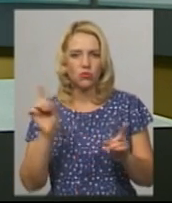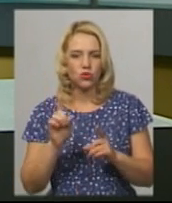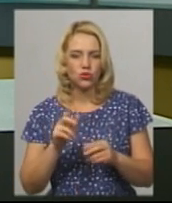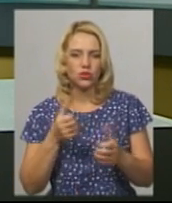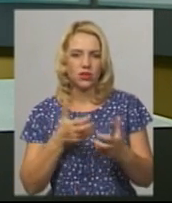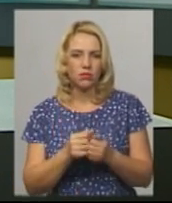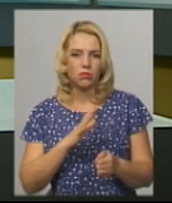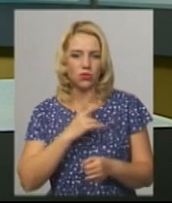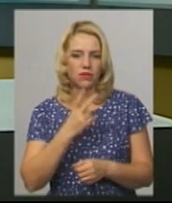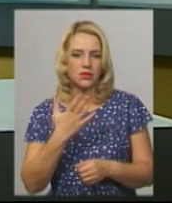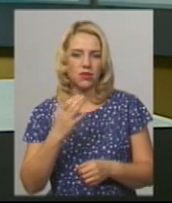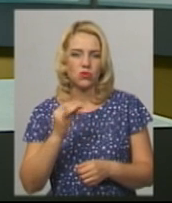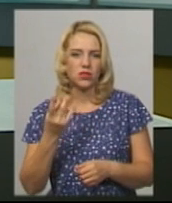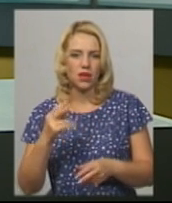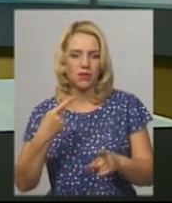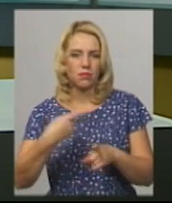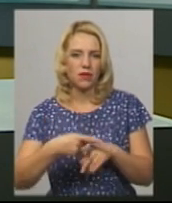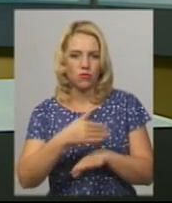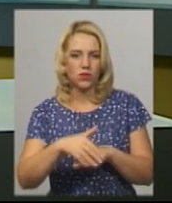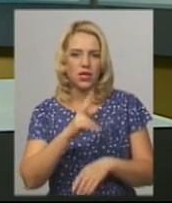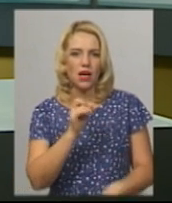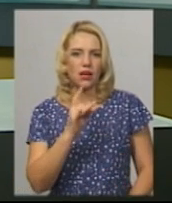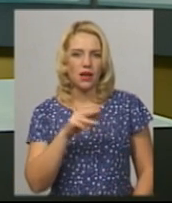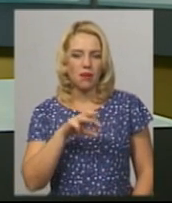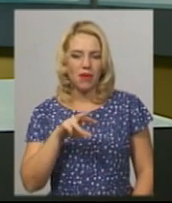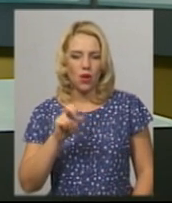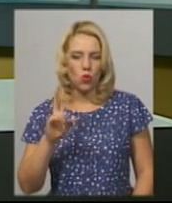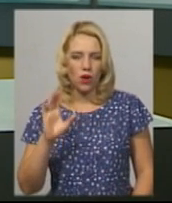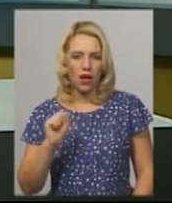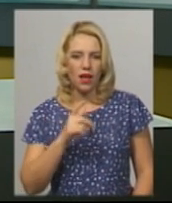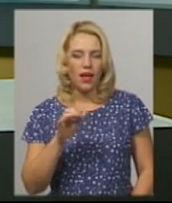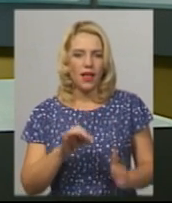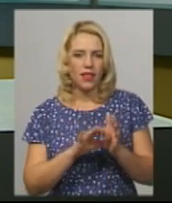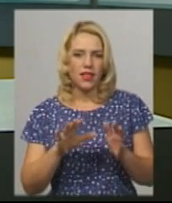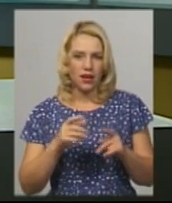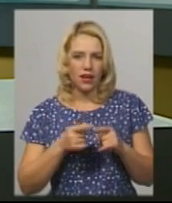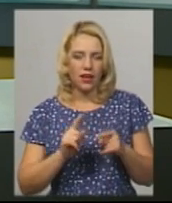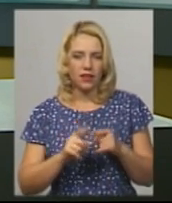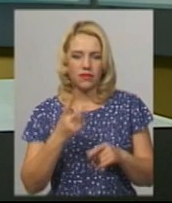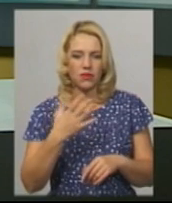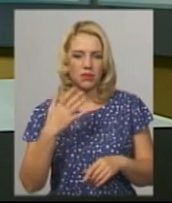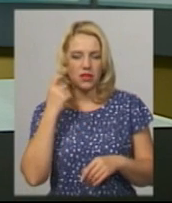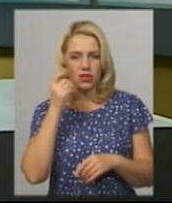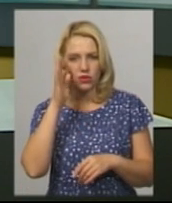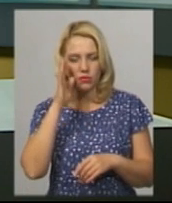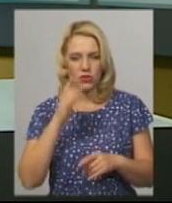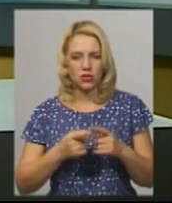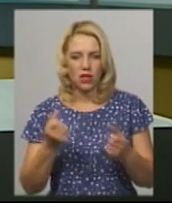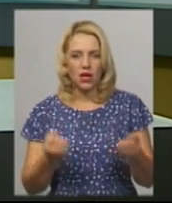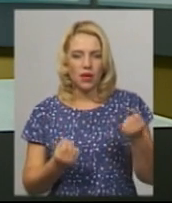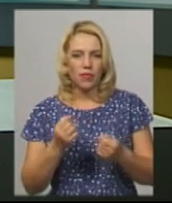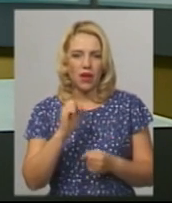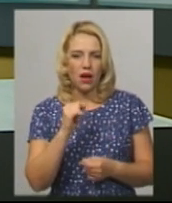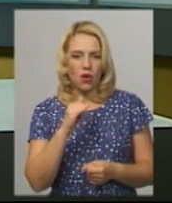сталося 25 серпня на перехресті вулиць Кермелюка та енергетиків у Литичеві. 25-річний місцевий житель, керуючи автомобілем